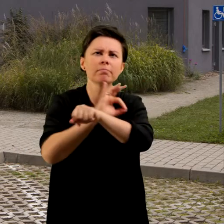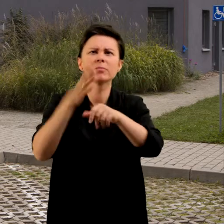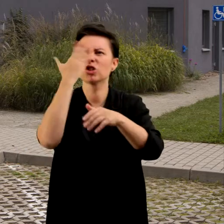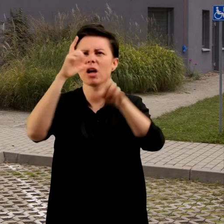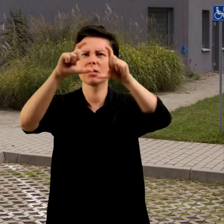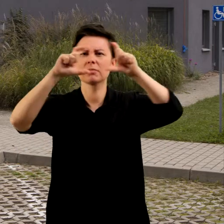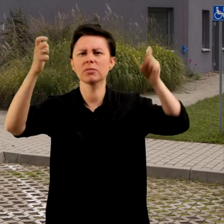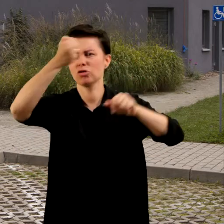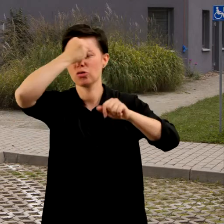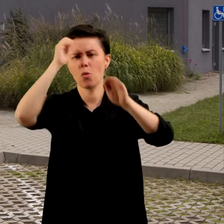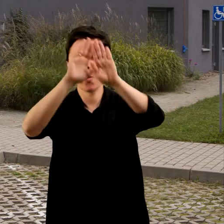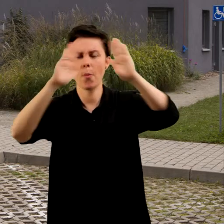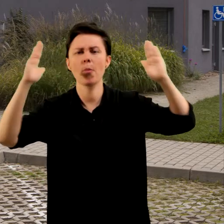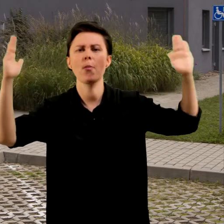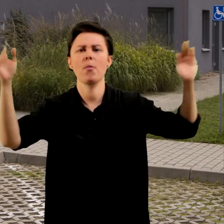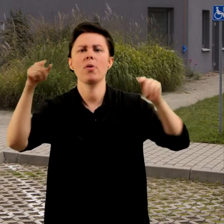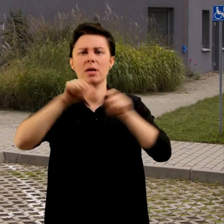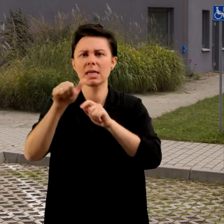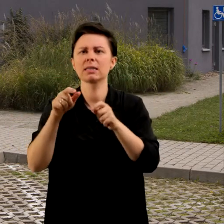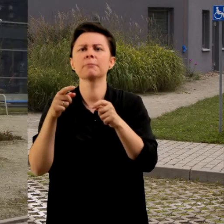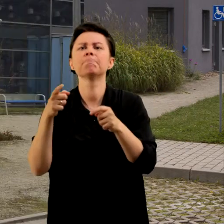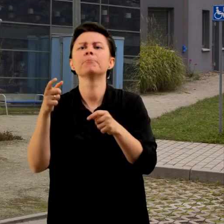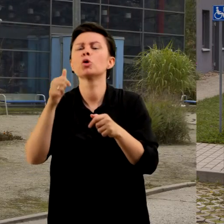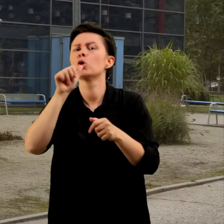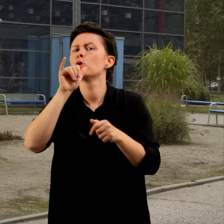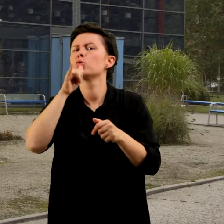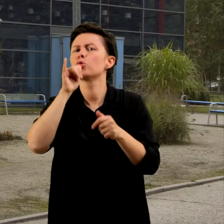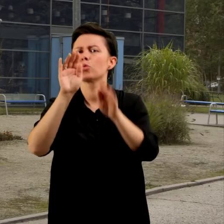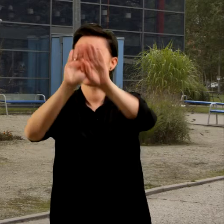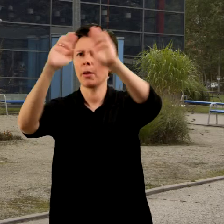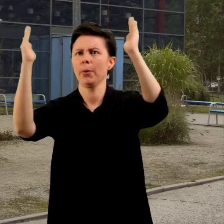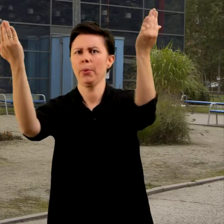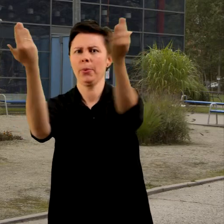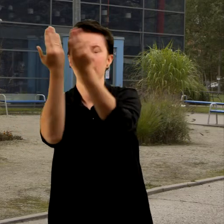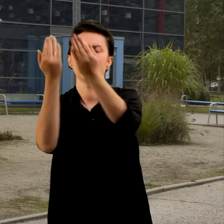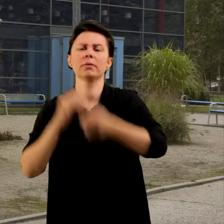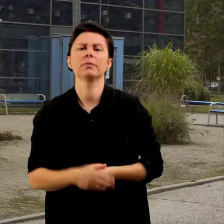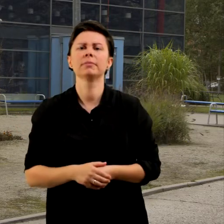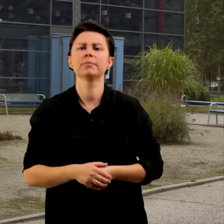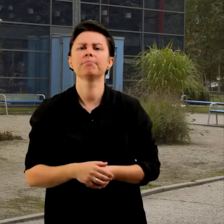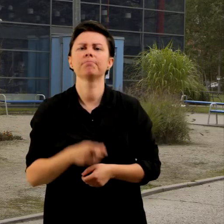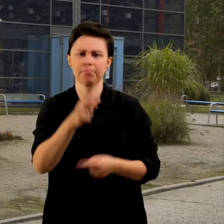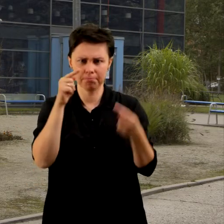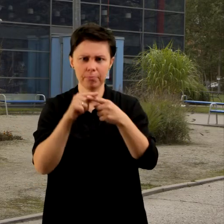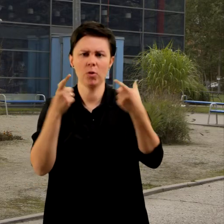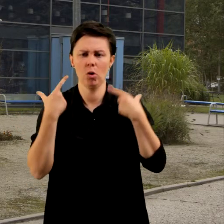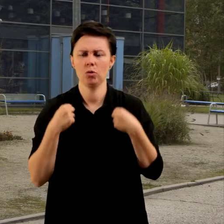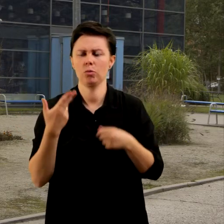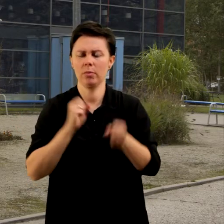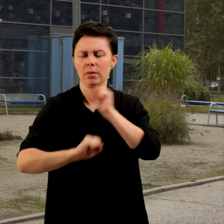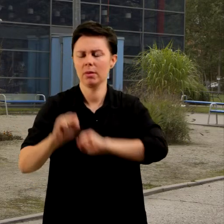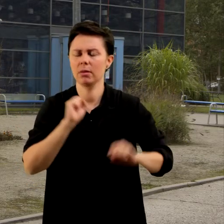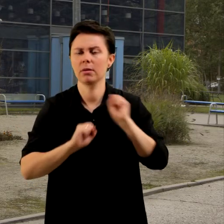budynku z przeszkloną fasadą. Do niego dołączona jest żółta bryła w kształcie cylindra. Budynek jest dostępny dla